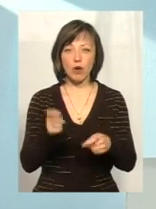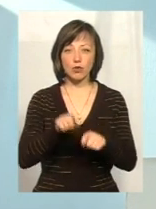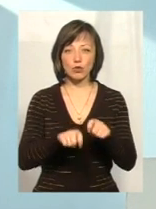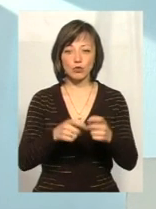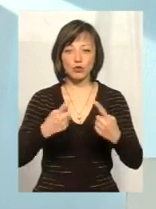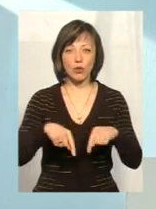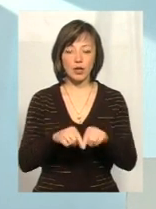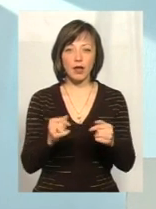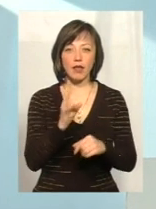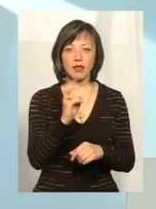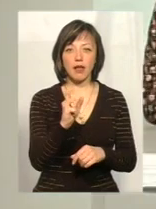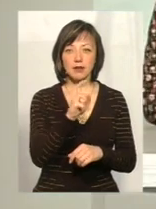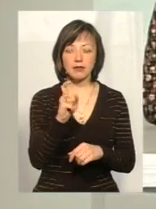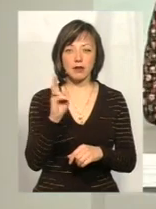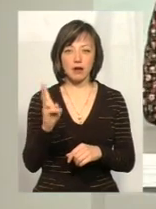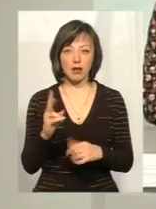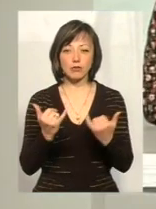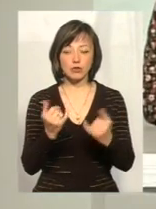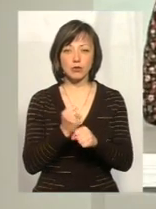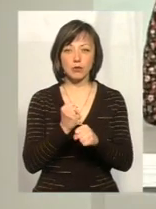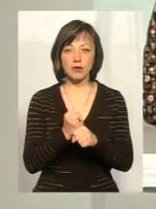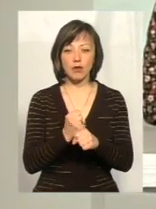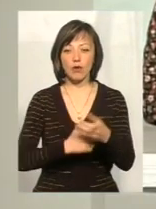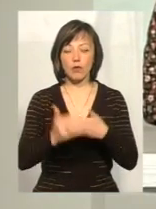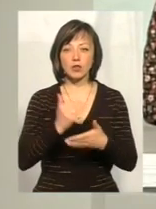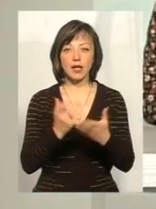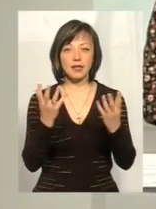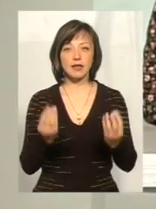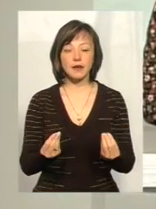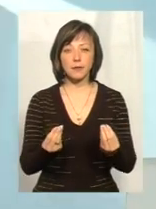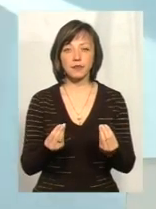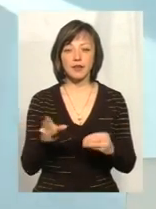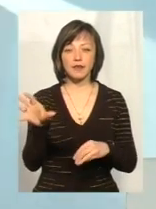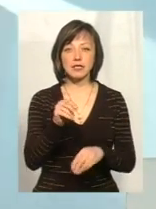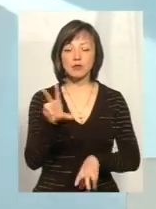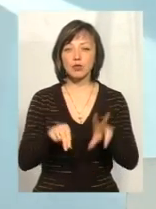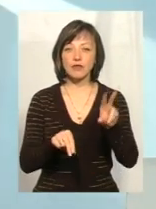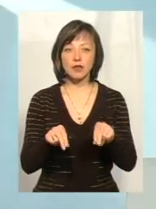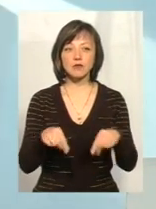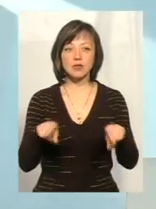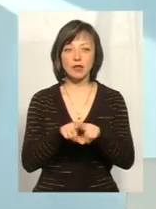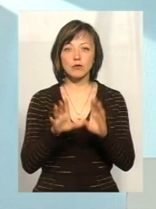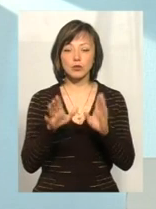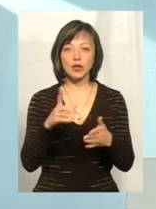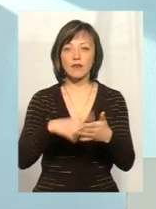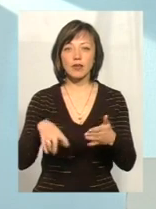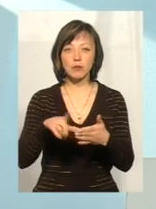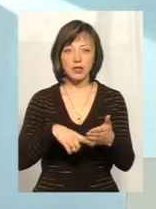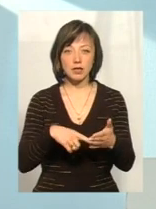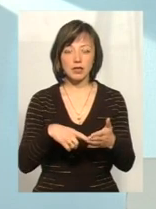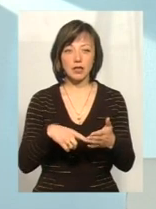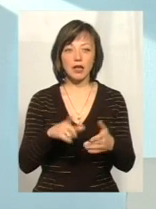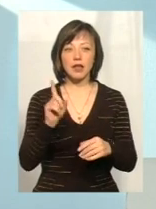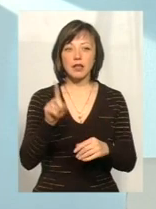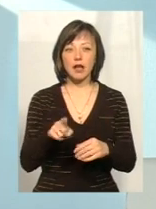орган на сьогодні, на ЗК, він це зробив буквально в останні дні, тому що всі сподівалися, що все ж таки буде відмінене. І